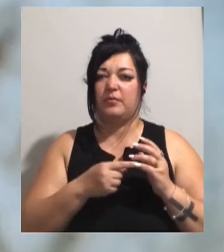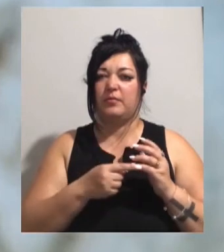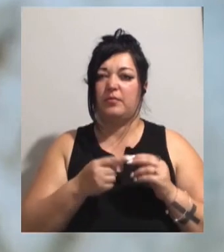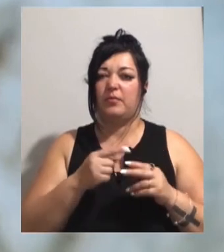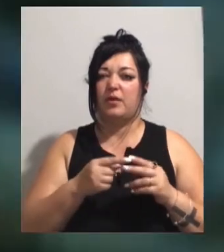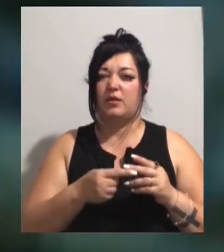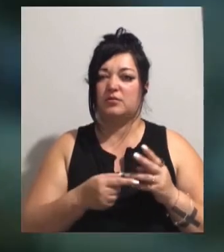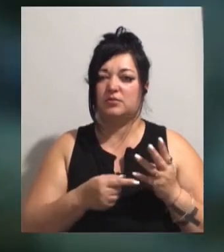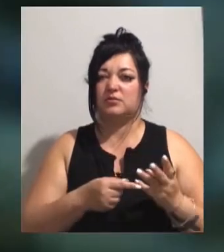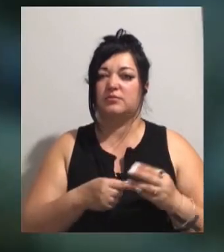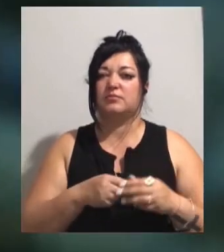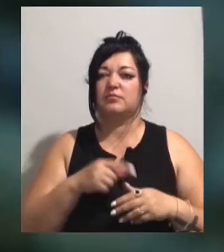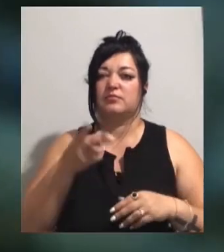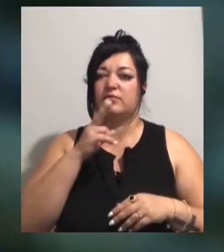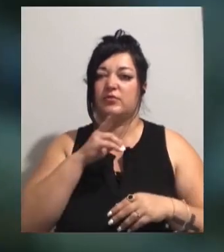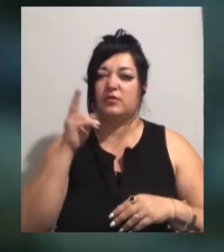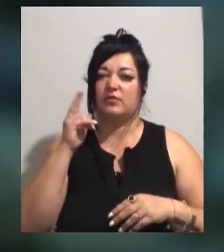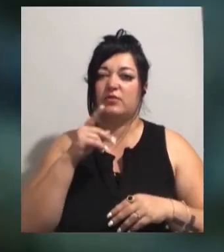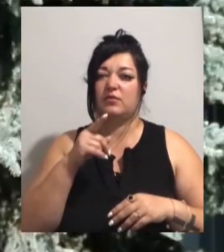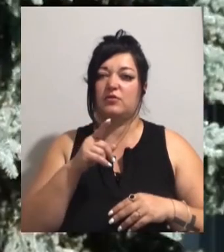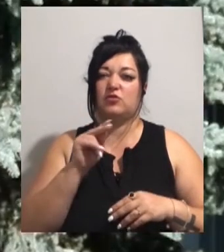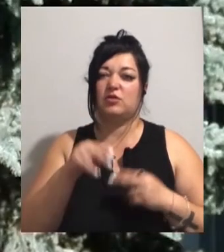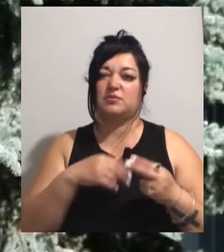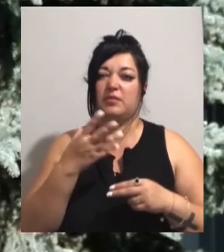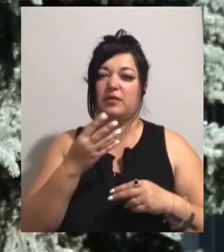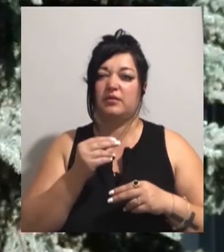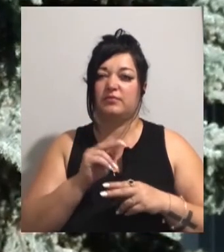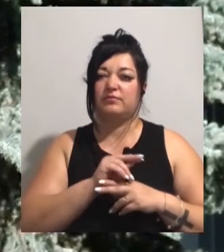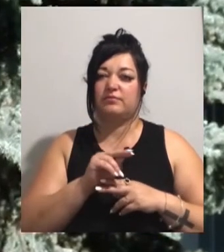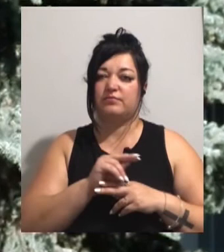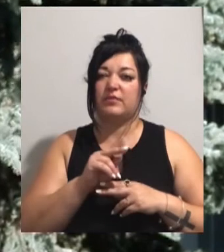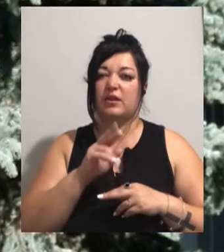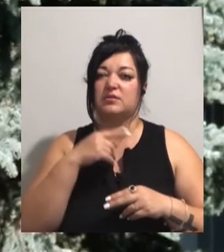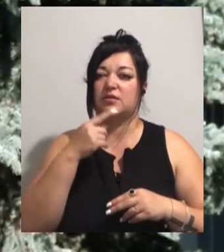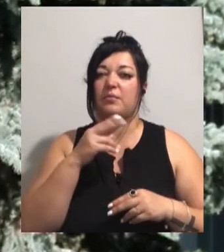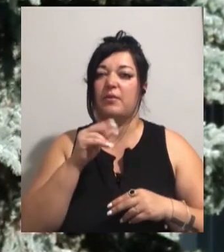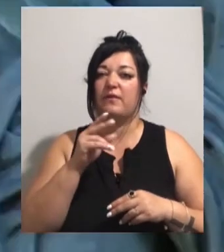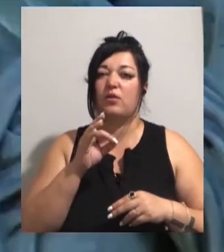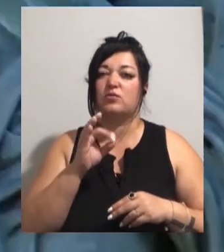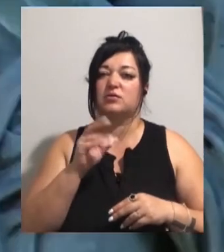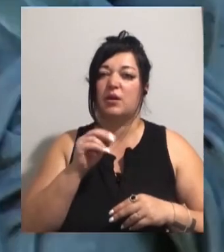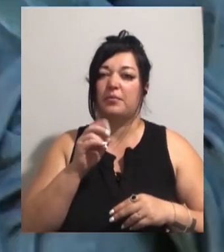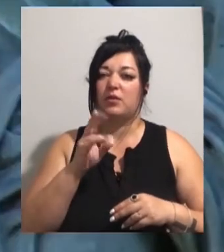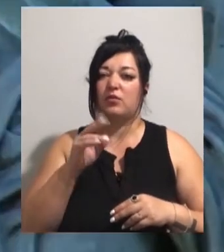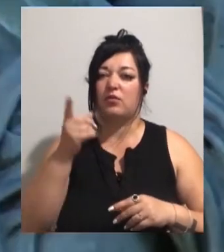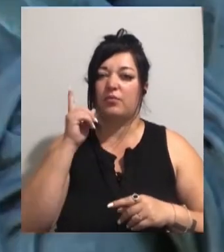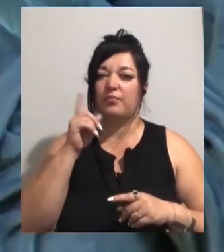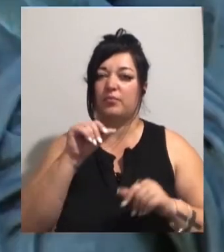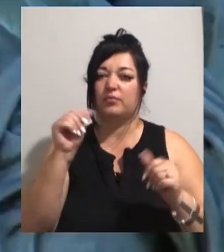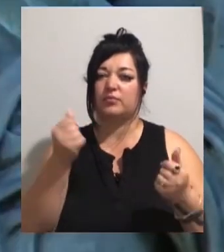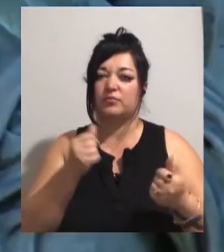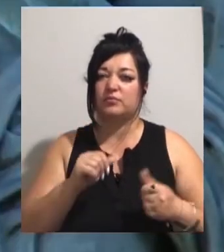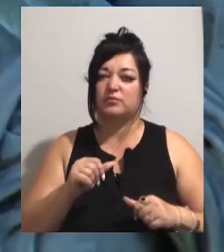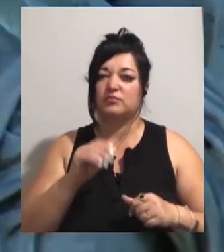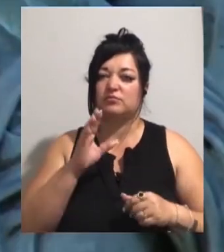роки тому. Тоді її повністю відновили через п'ять місяців. Як сказав Павло Остапенко, композицію створили з мармуру, і вона є точною